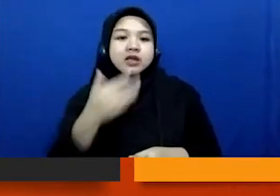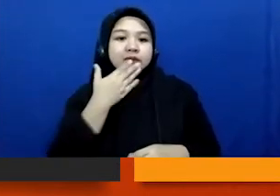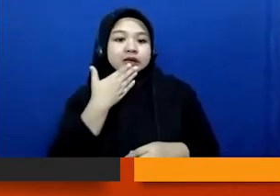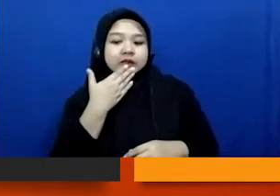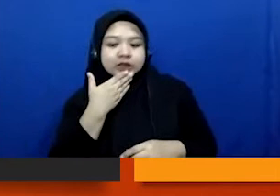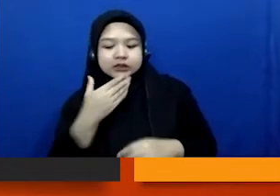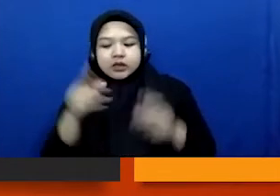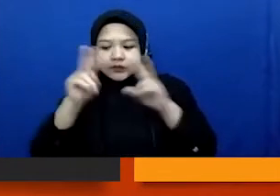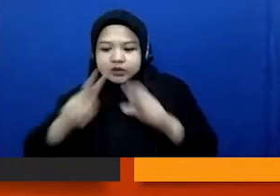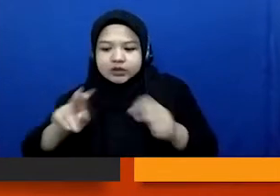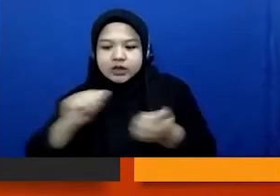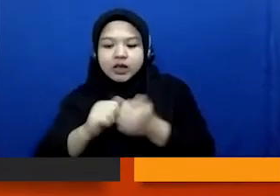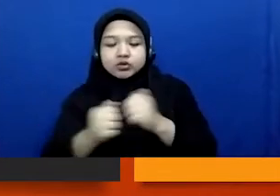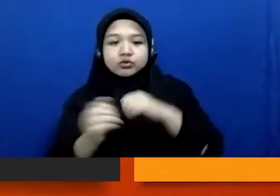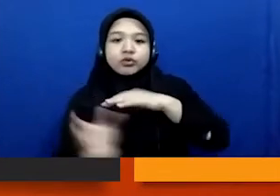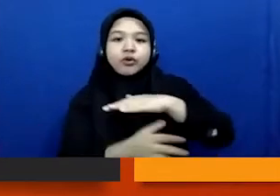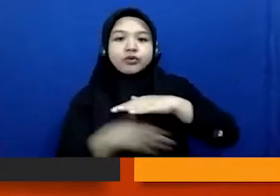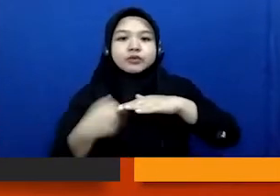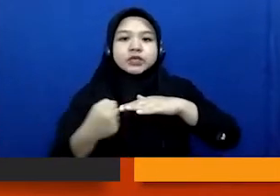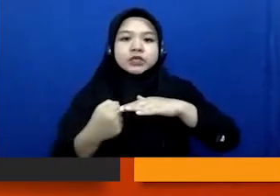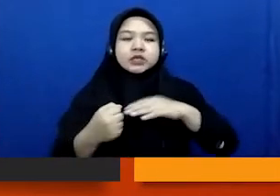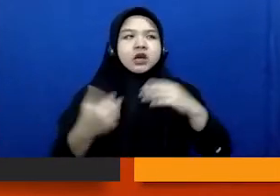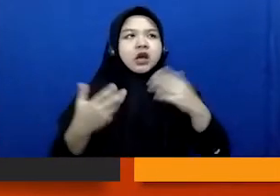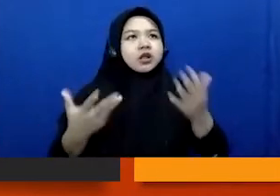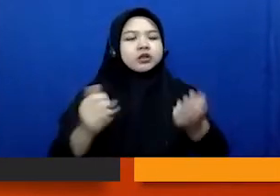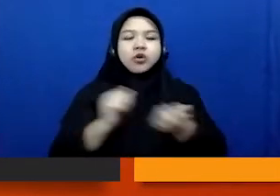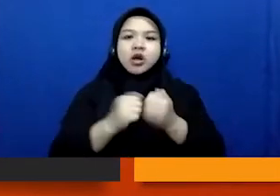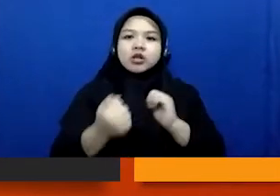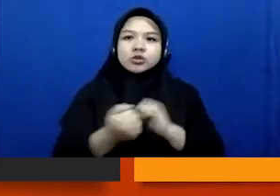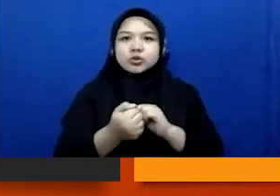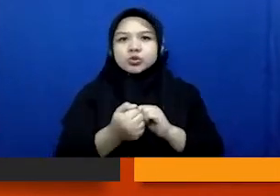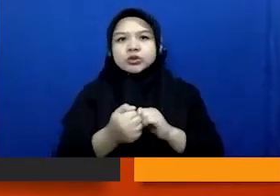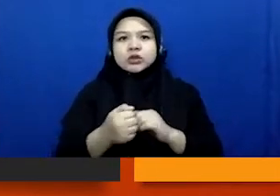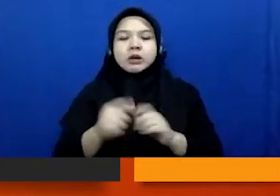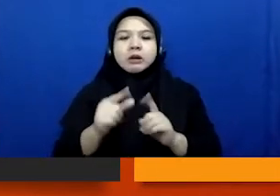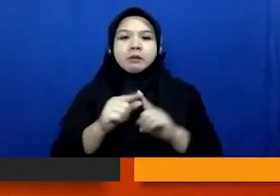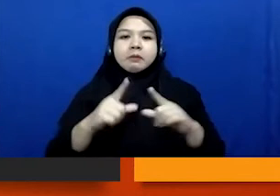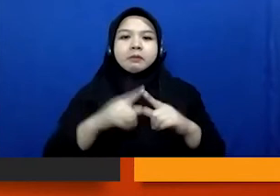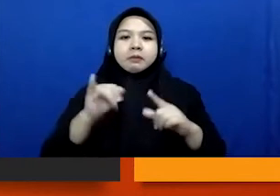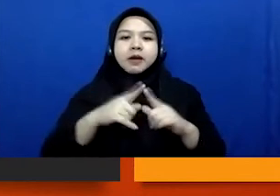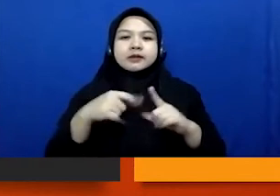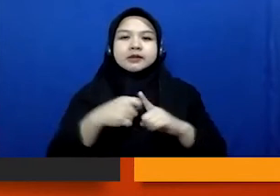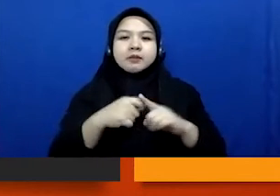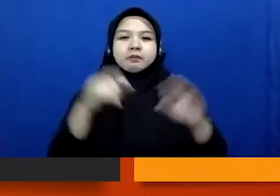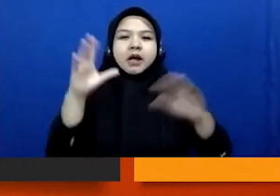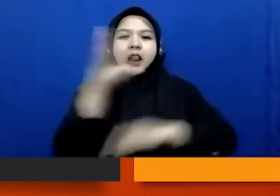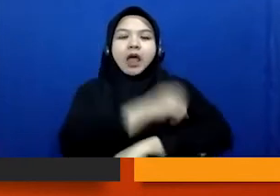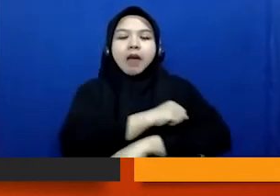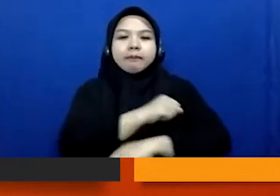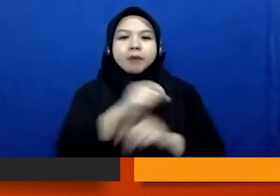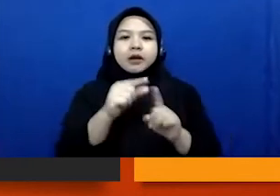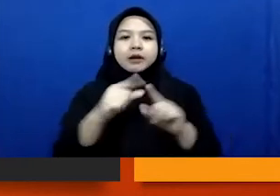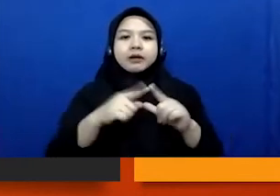untuk kasus-kasus korupsi atau kasus-kasus penggelapan pajak misalnya yang ini terkait dengan